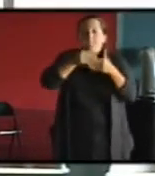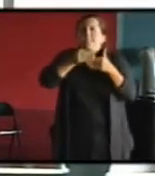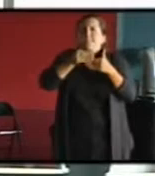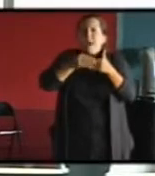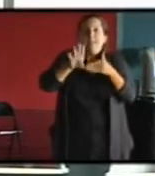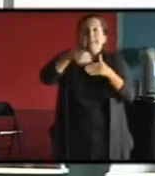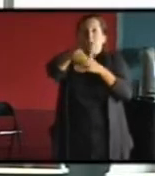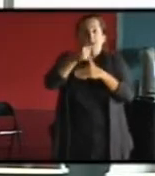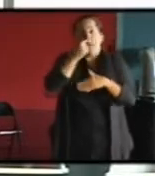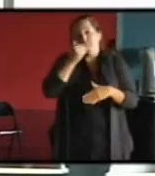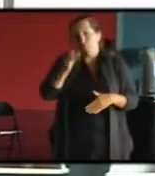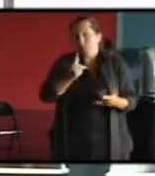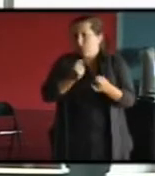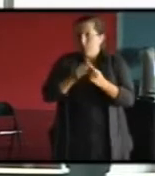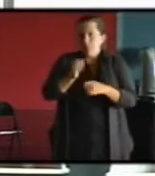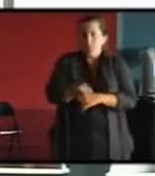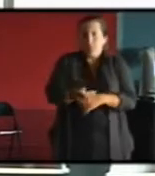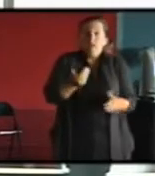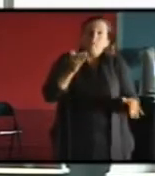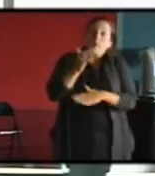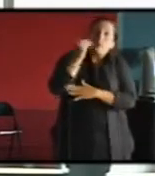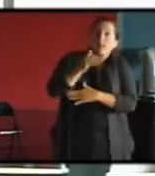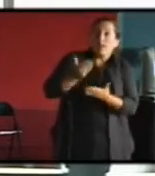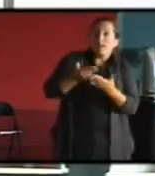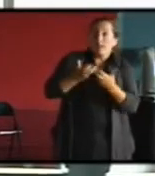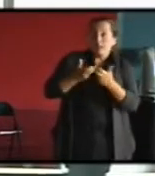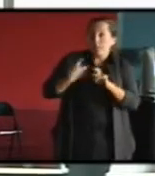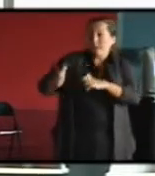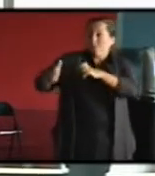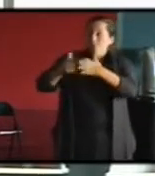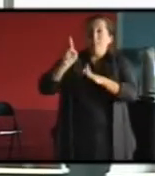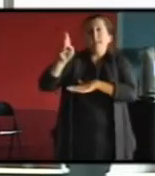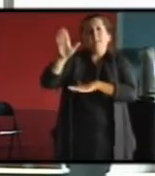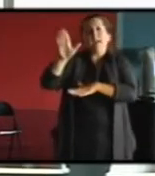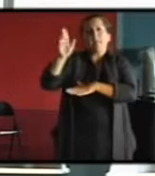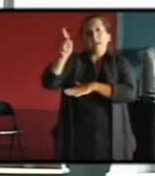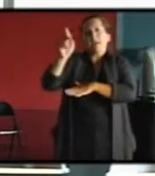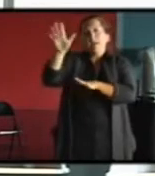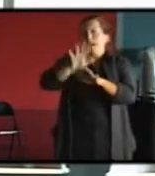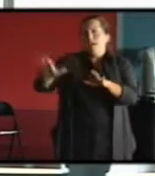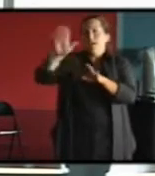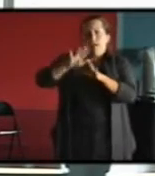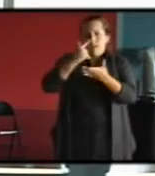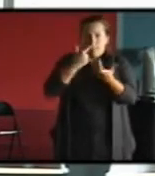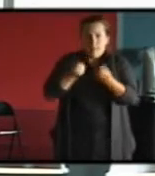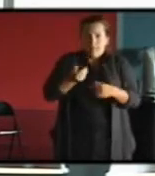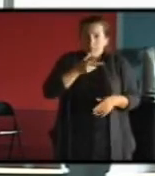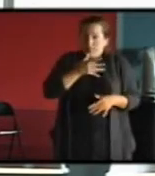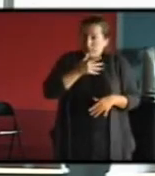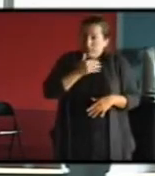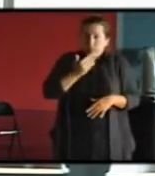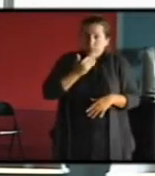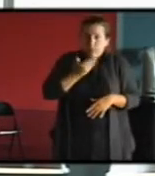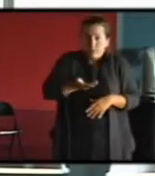meilleure. Mais, en revanche, on sait très bien que sur toute une partie du bâti parisien, elle est absolument impossible.